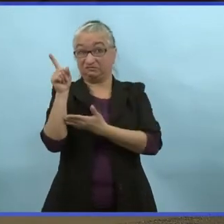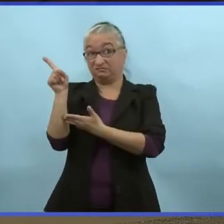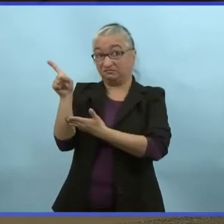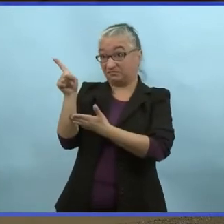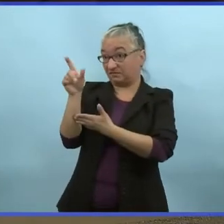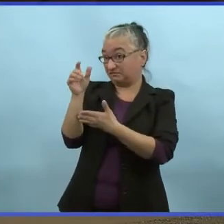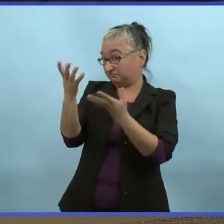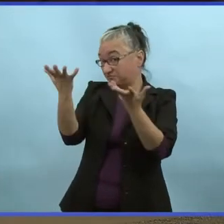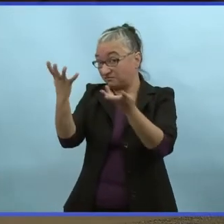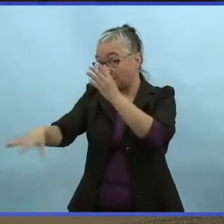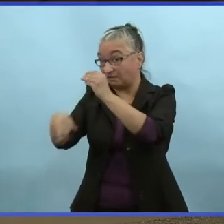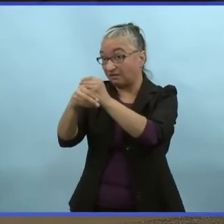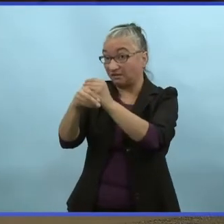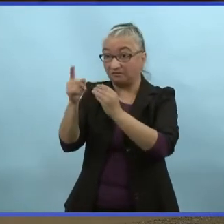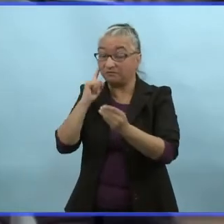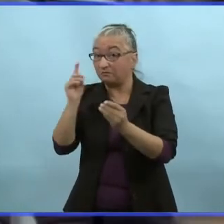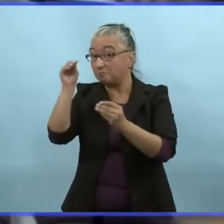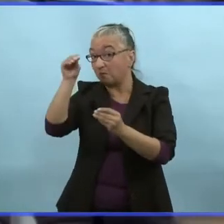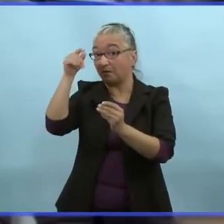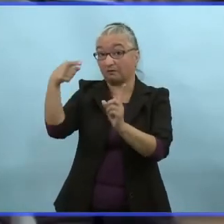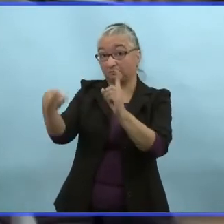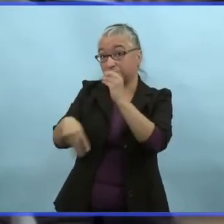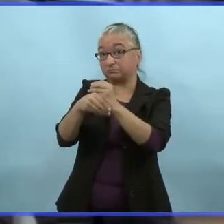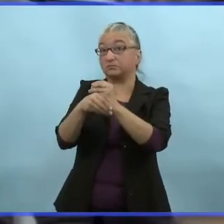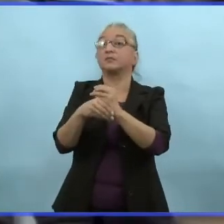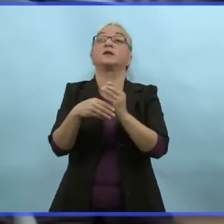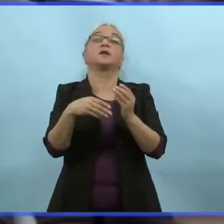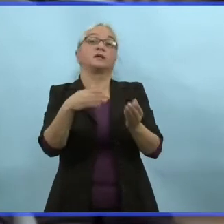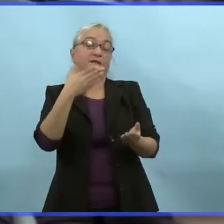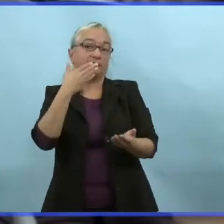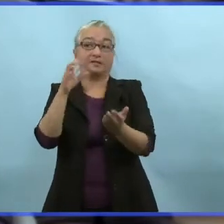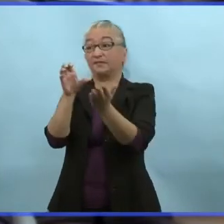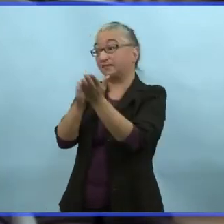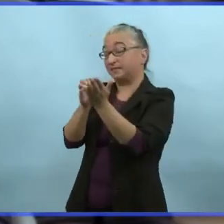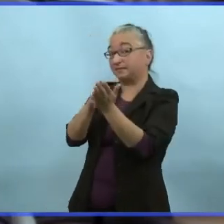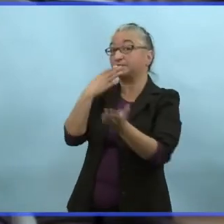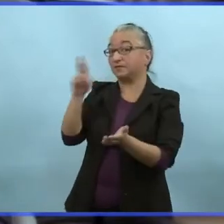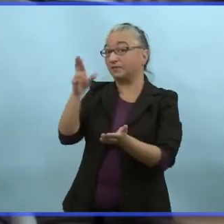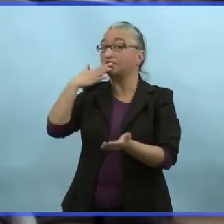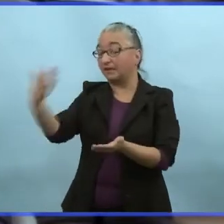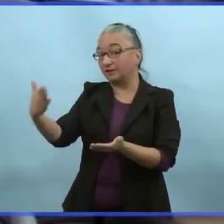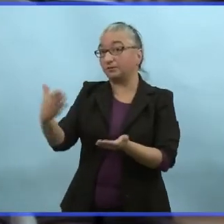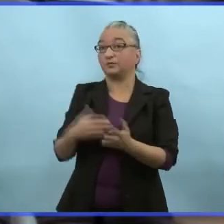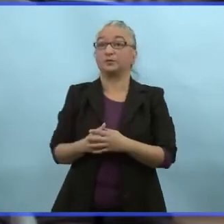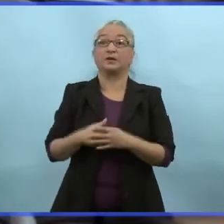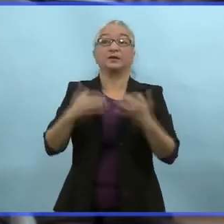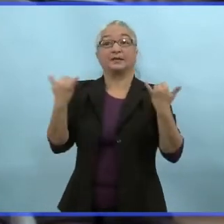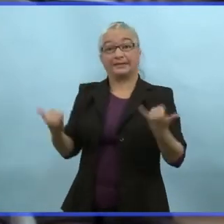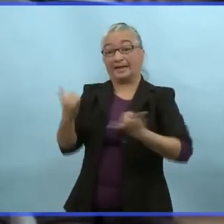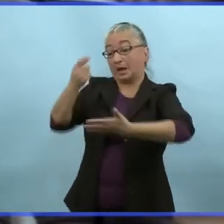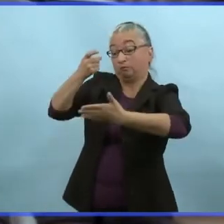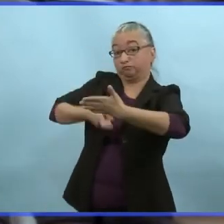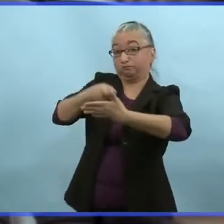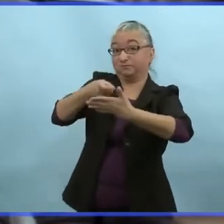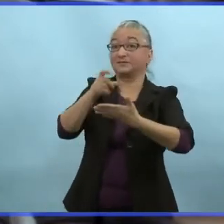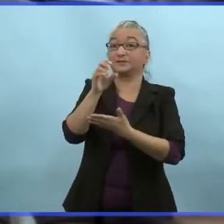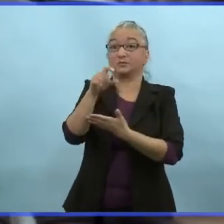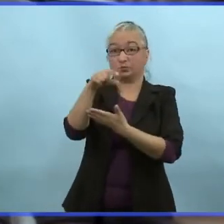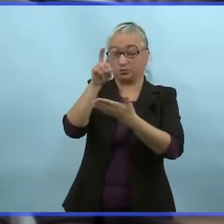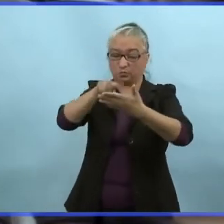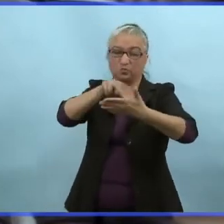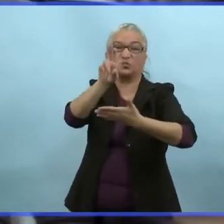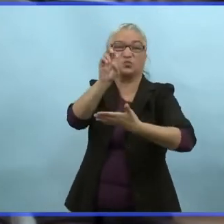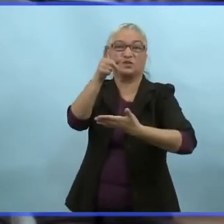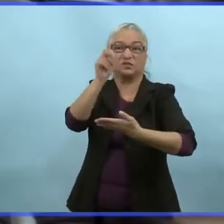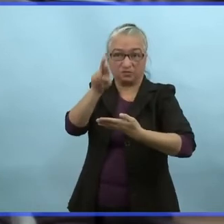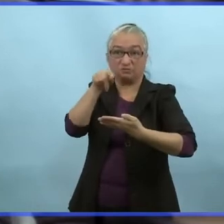ministre Elwer a des renseignements à ce sujet ? Je pense qu'il a déjà répondu à une partie de la question. Merci, docteur Houssin. Oui, les lecteurs actuels